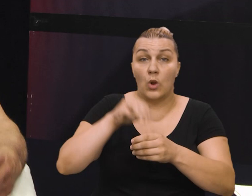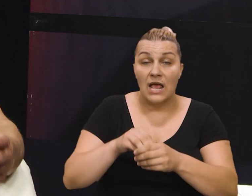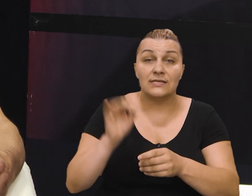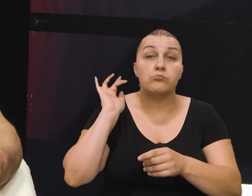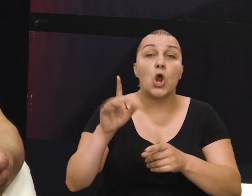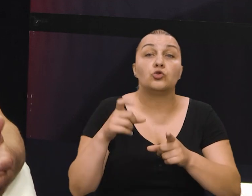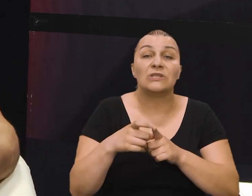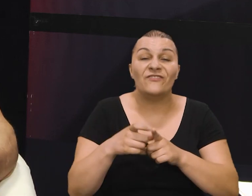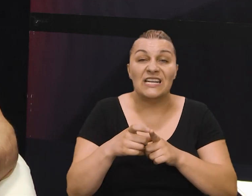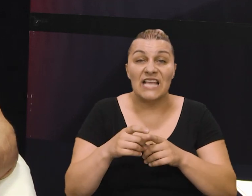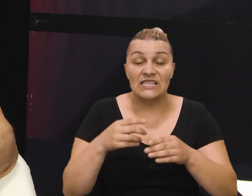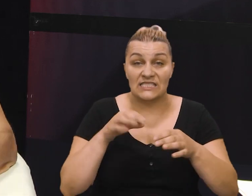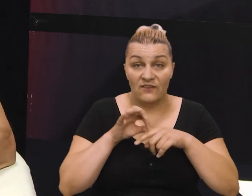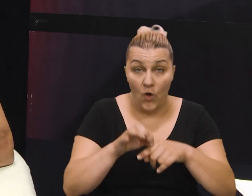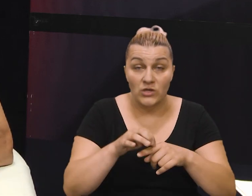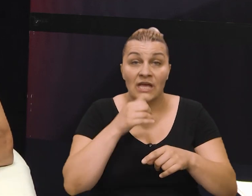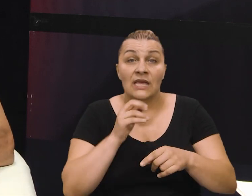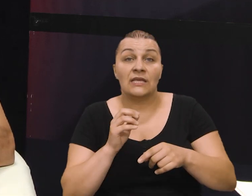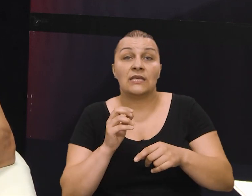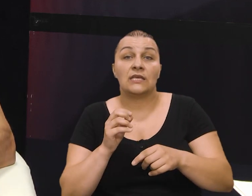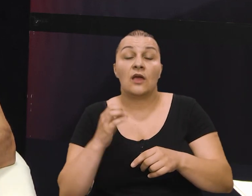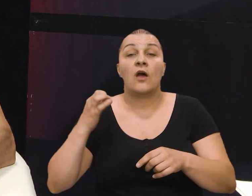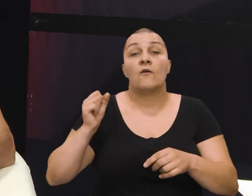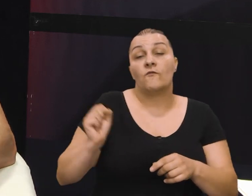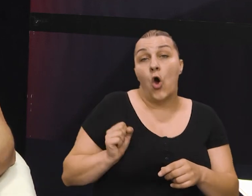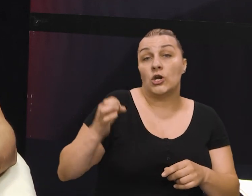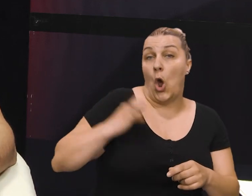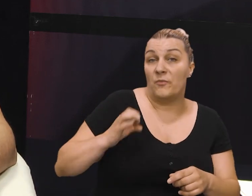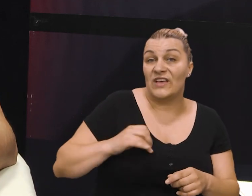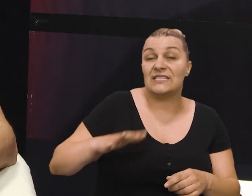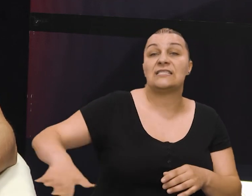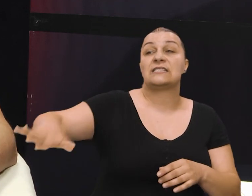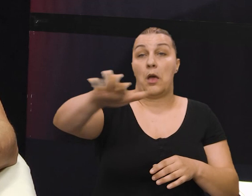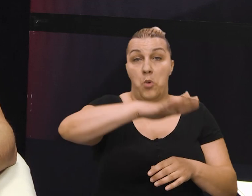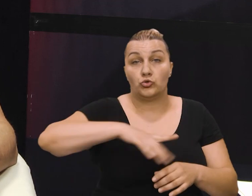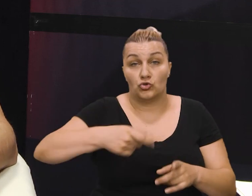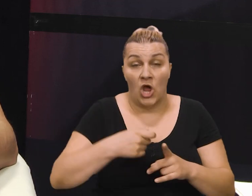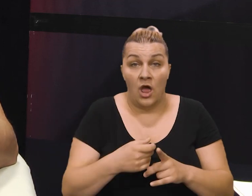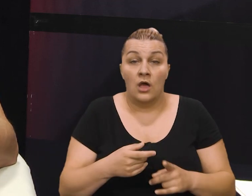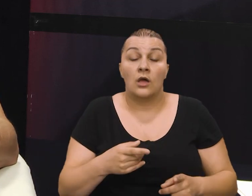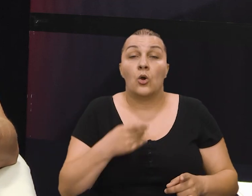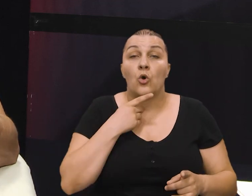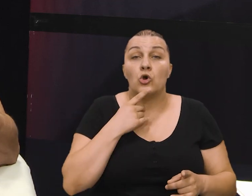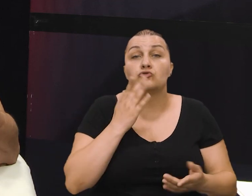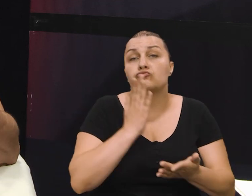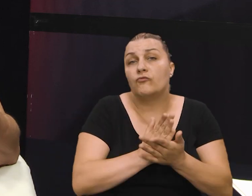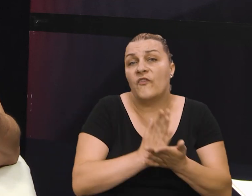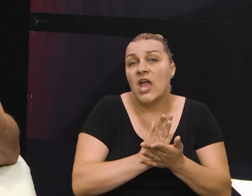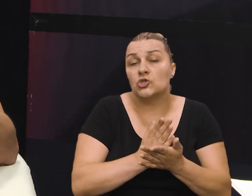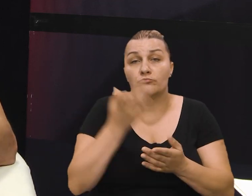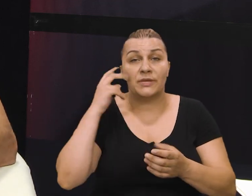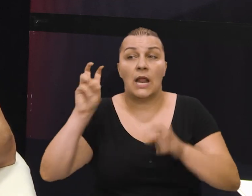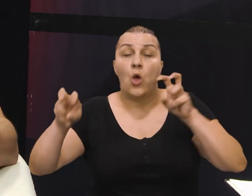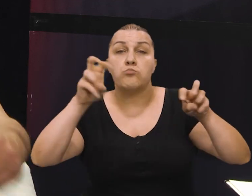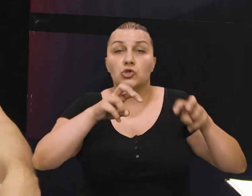znači, pripadnici protidiverzanskog voda i pripadnici, vojni obveznici područja Kijeva, Sjelomoništa, koji su